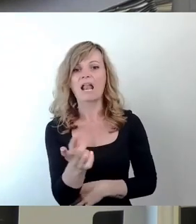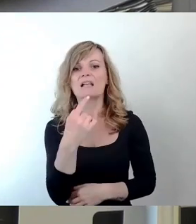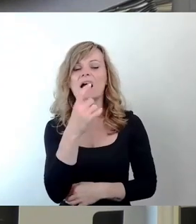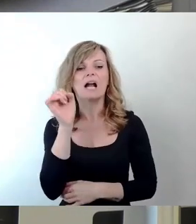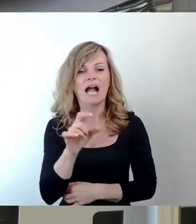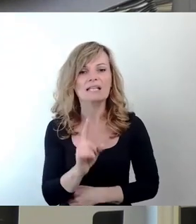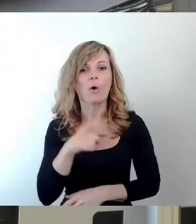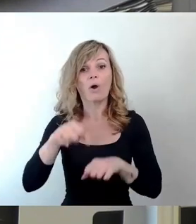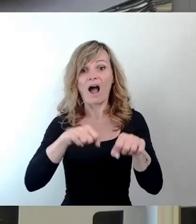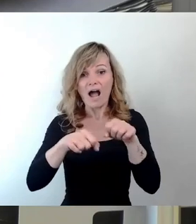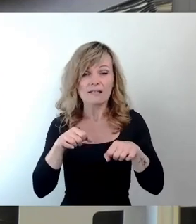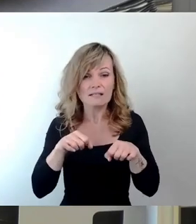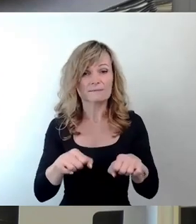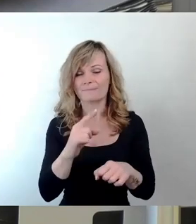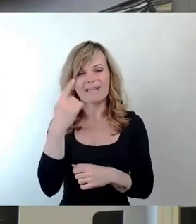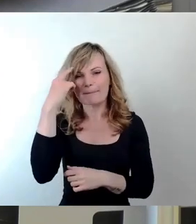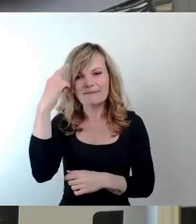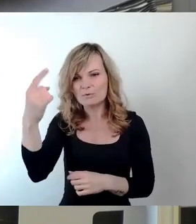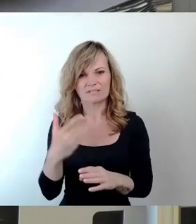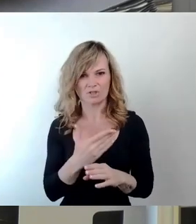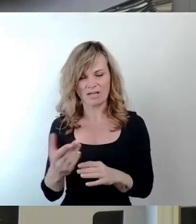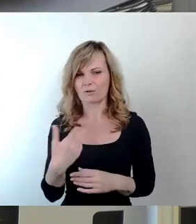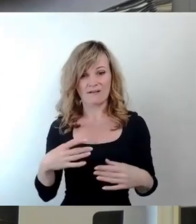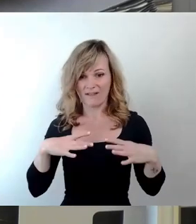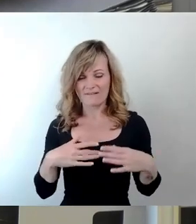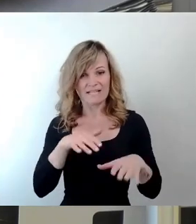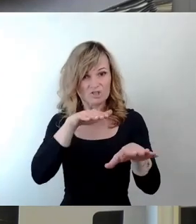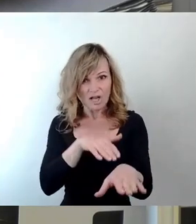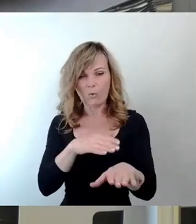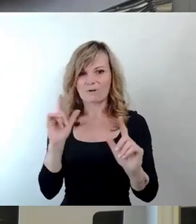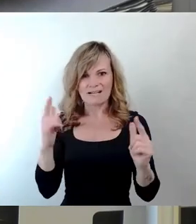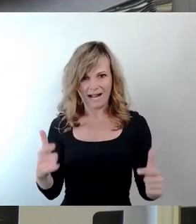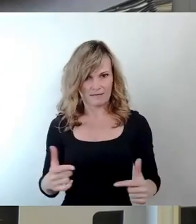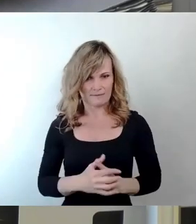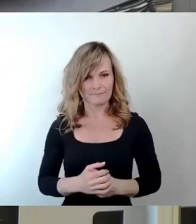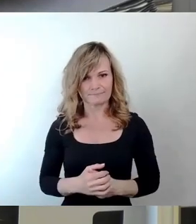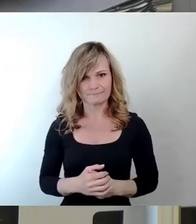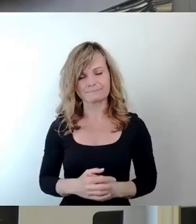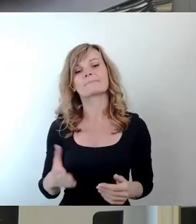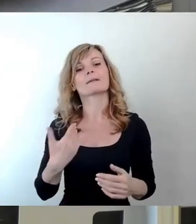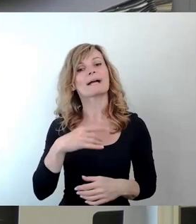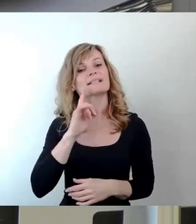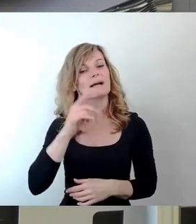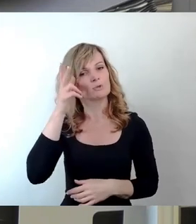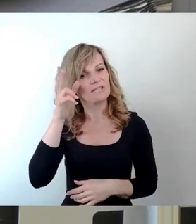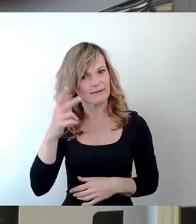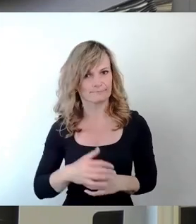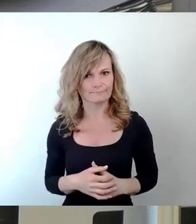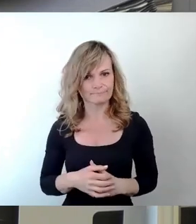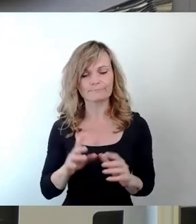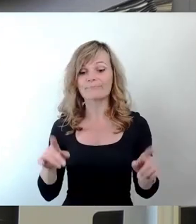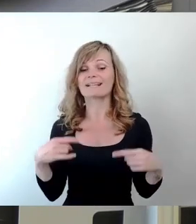das ist keine bewusste Entscheidung. Niemand steht freiwillig im Stau. Meine Damen und Herren, wir haben im nächsten